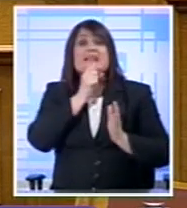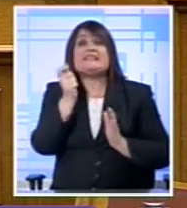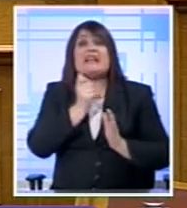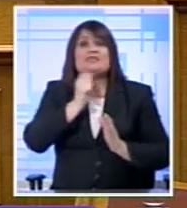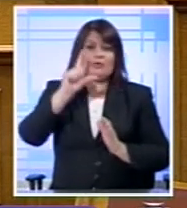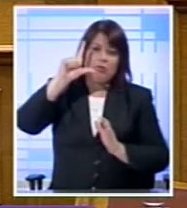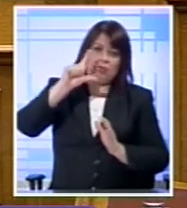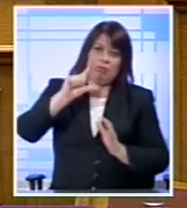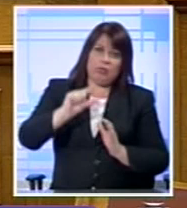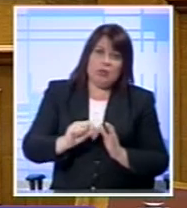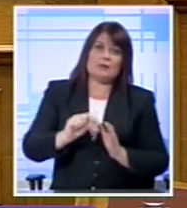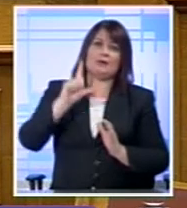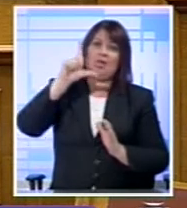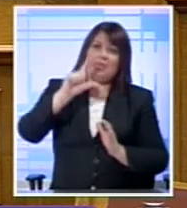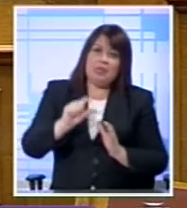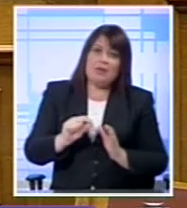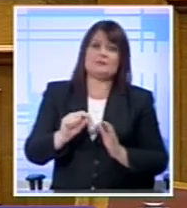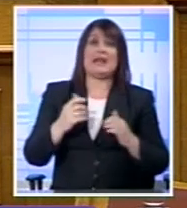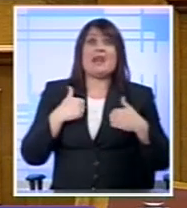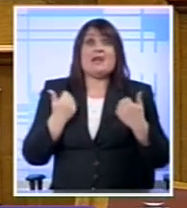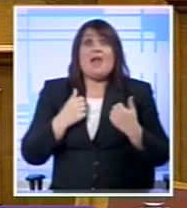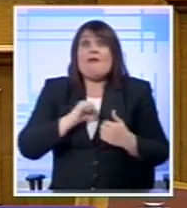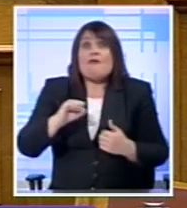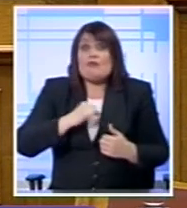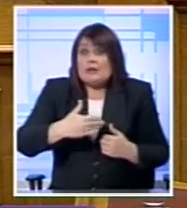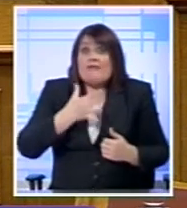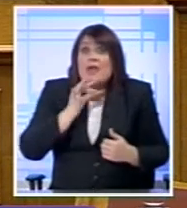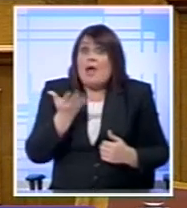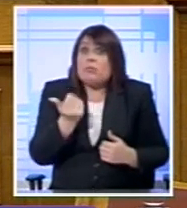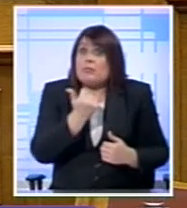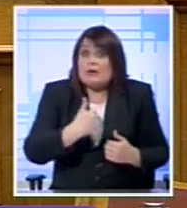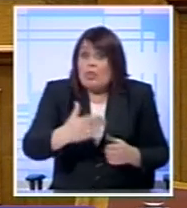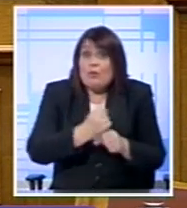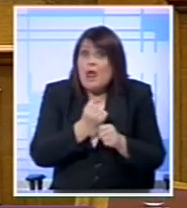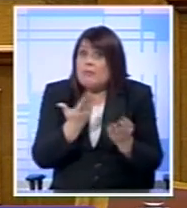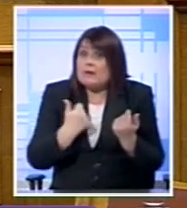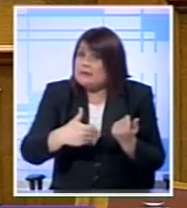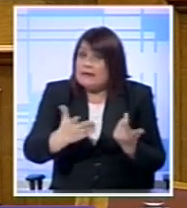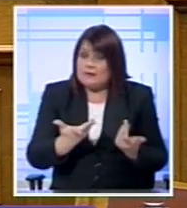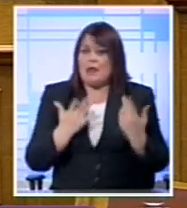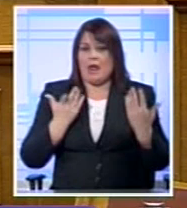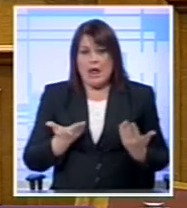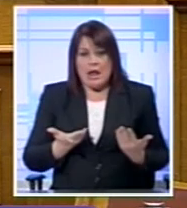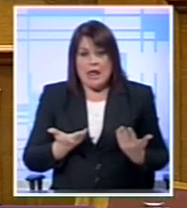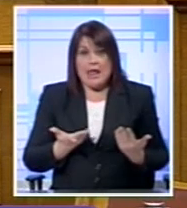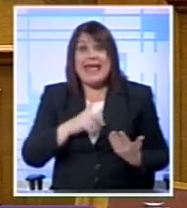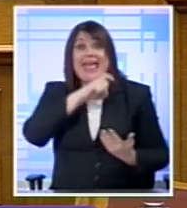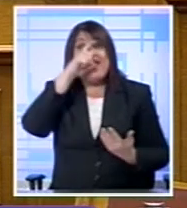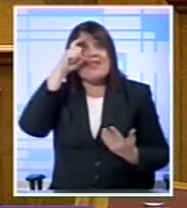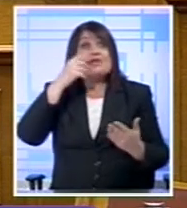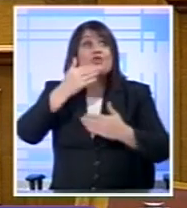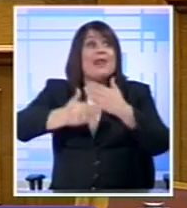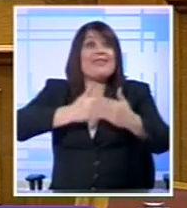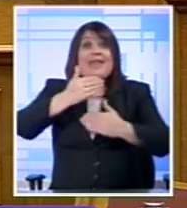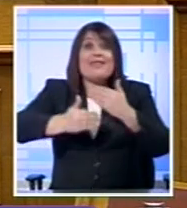σχεδίματά τους να μειώνονται Μια νέα γενιά που φοβάται ότι δεν θα έχει ευκαιρίες Αλλά θα περάσουμε μέσα από αυτή την δύσκολη διαδικασία